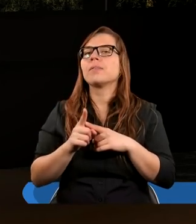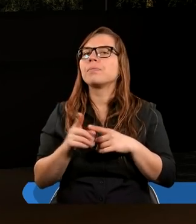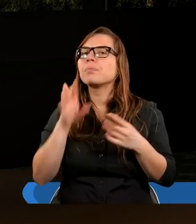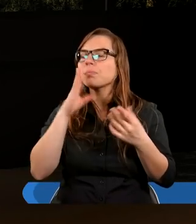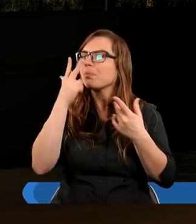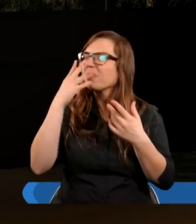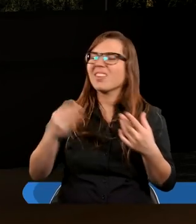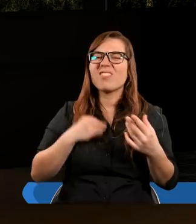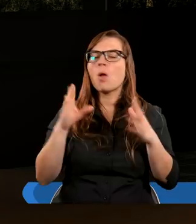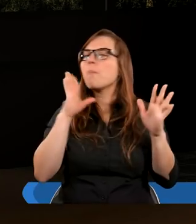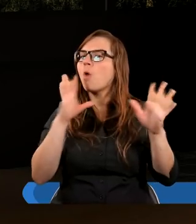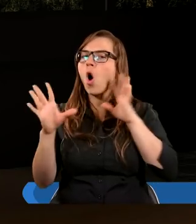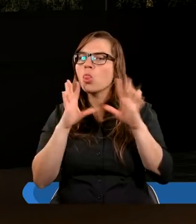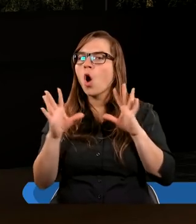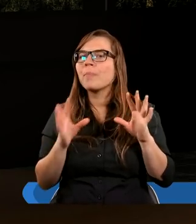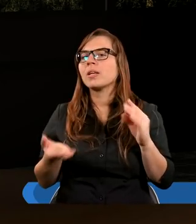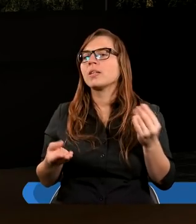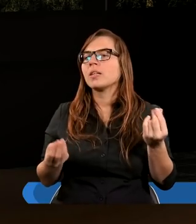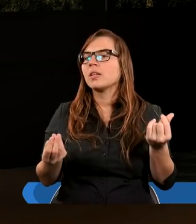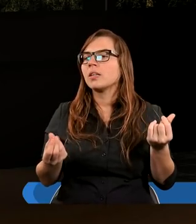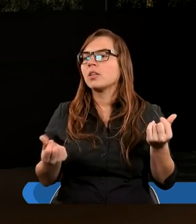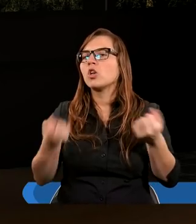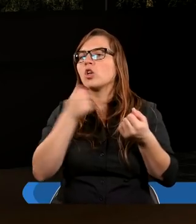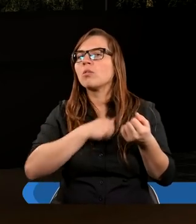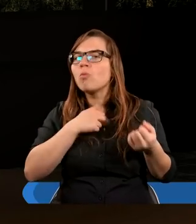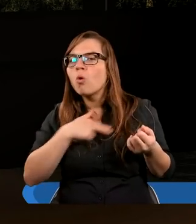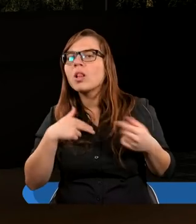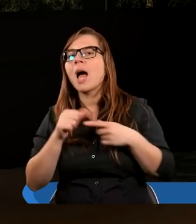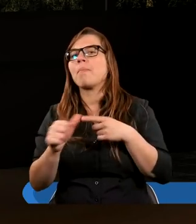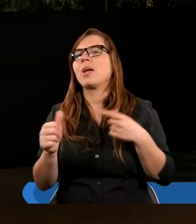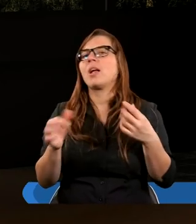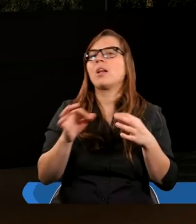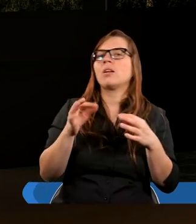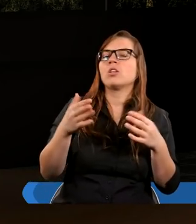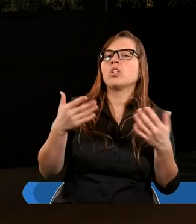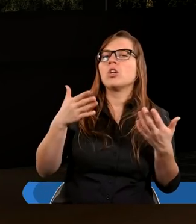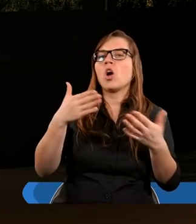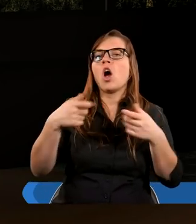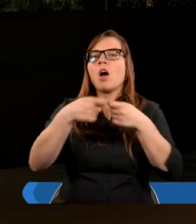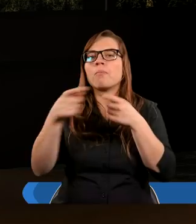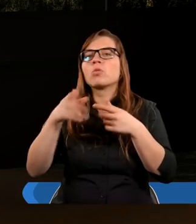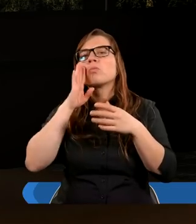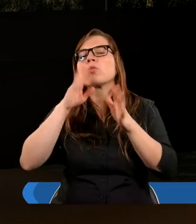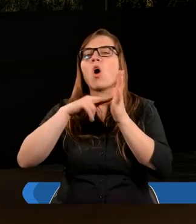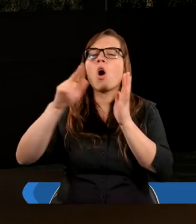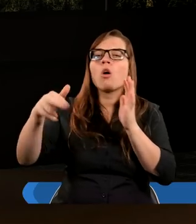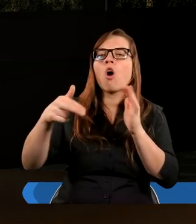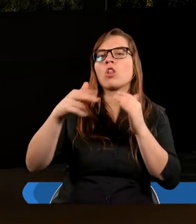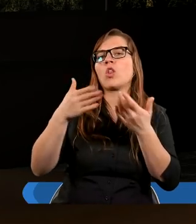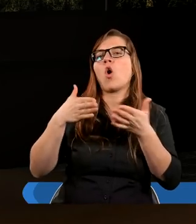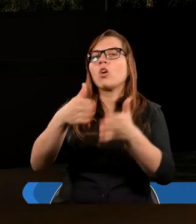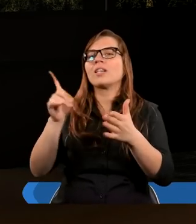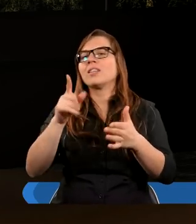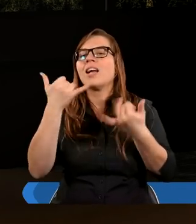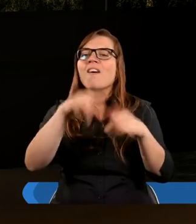no to wygląda to bardzo podobnie. Na przykład smutno nam jest, kiedy z danej wspólnoty odchodzi jakaś osoba, wybiera inną